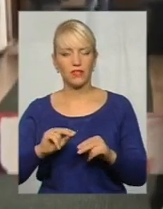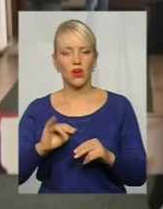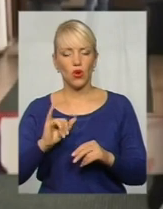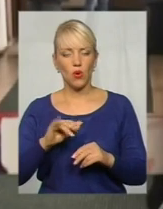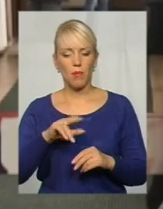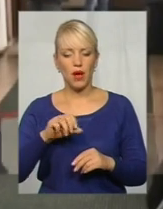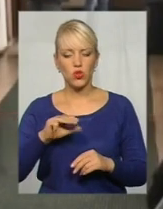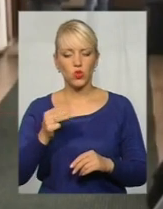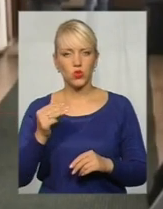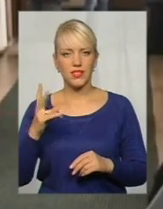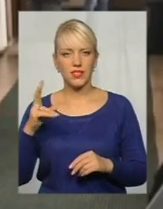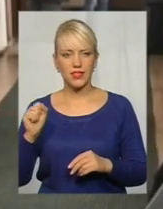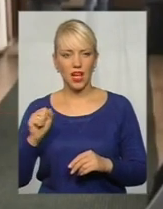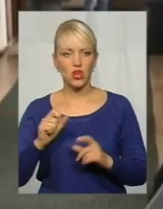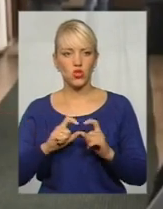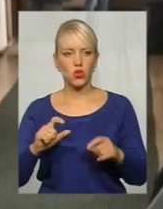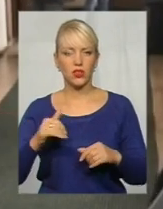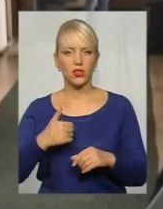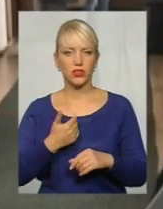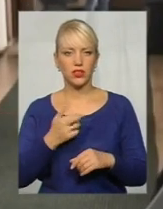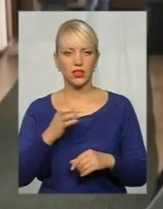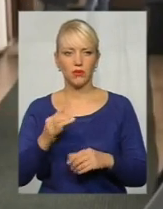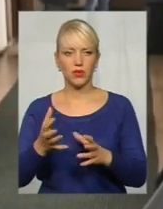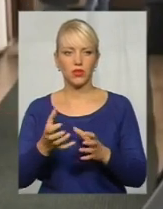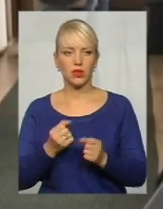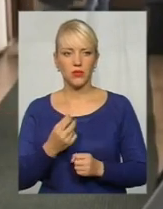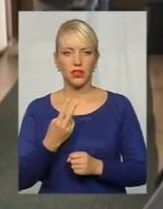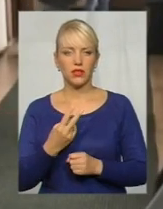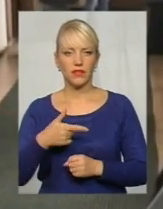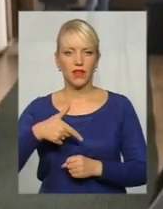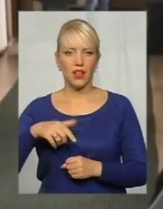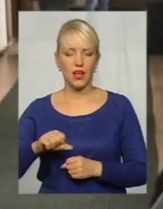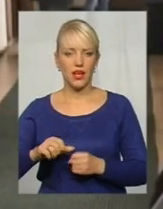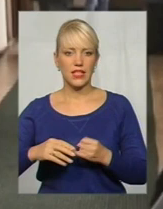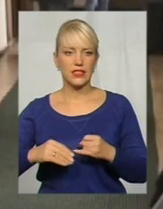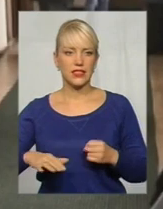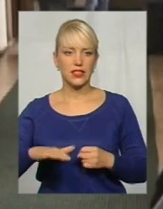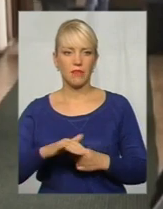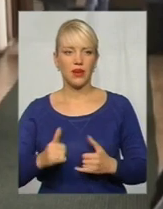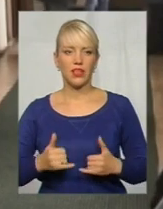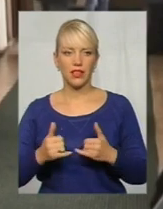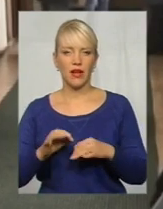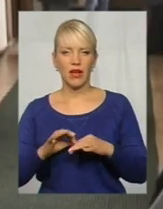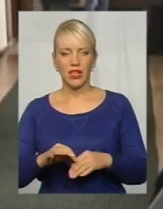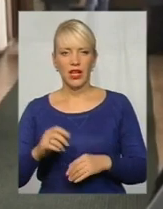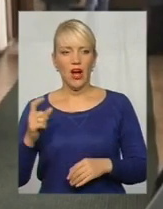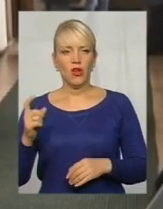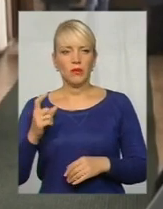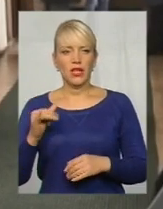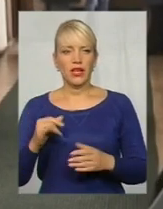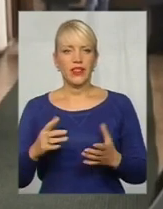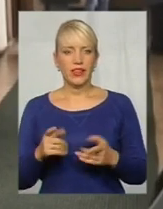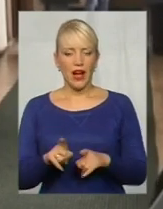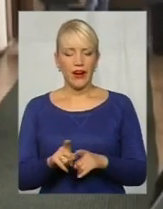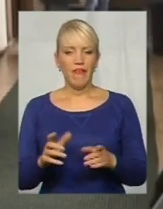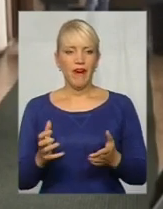і хотіла одержати тих 2 гектари землі для ведення господарства. І вийшло так,